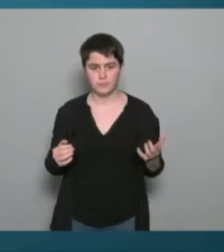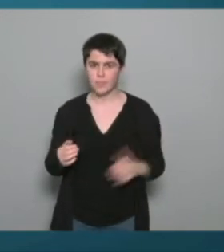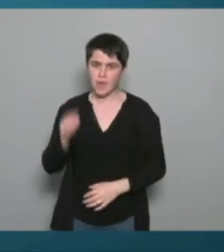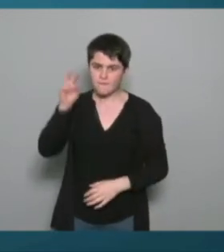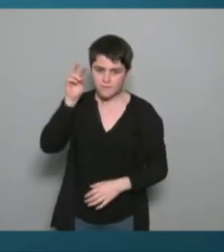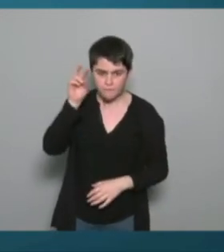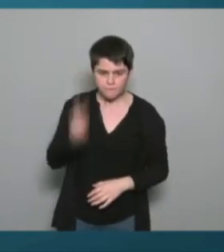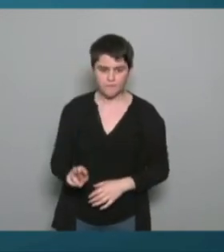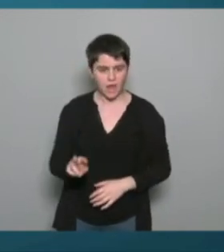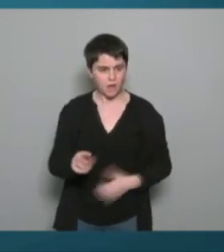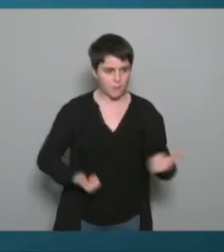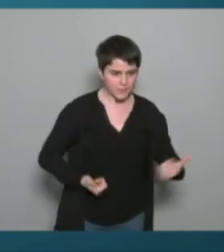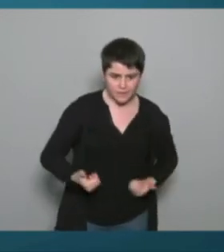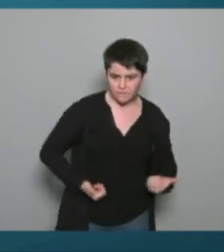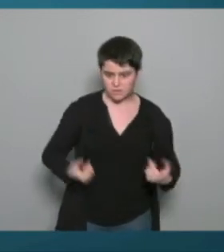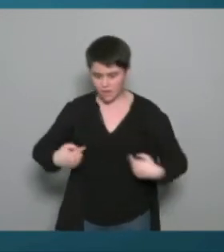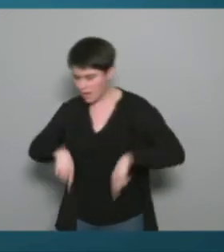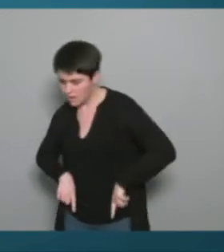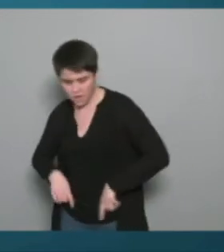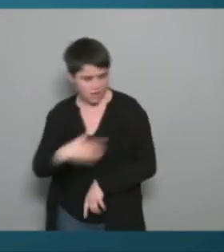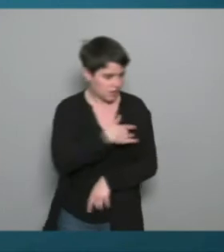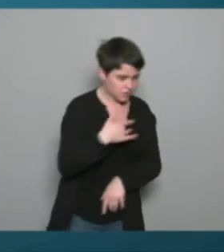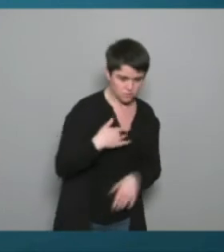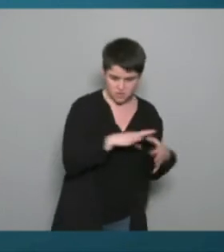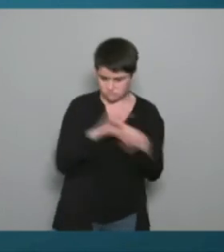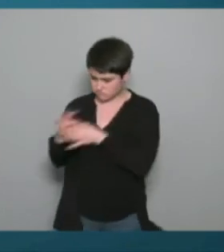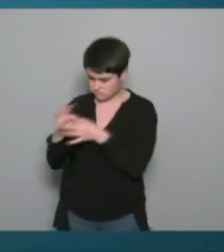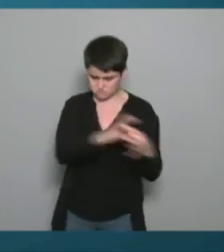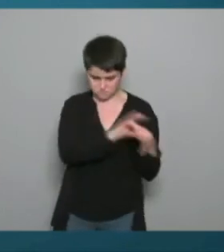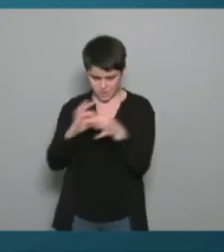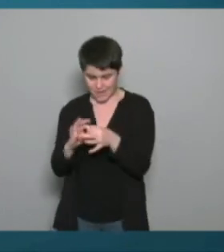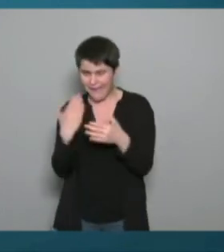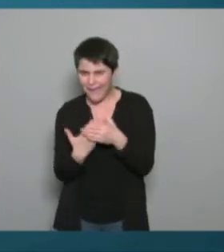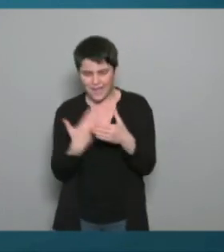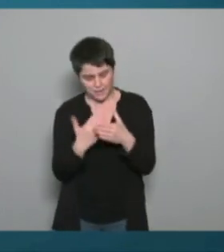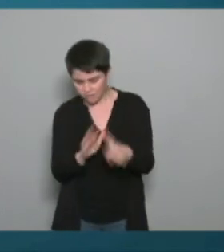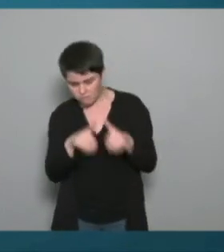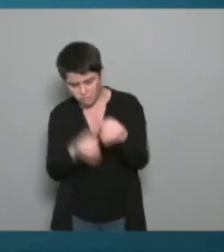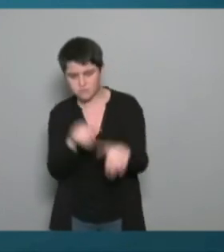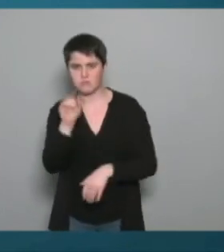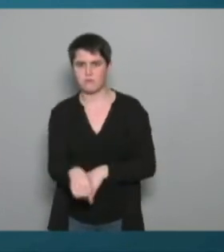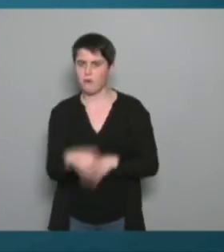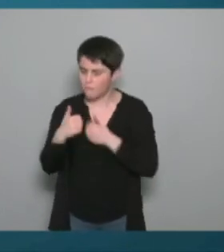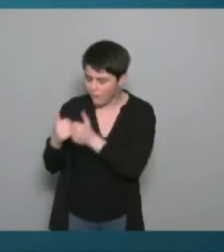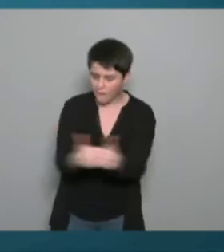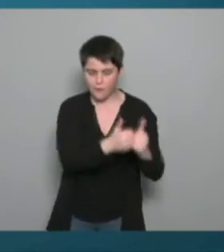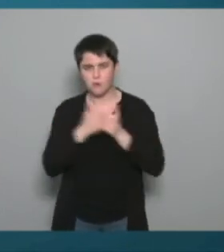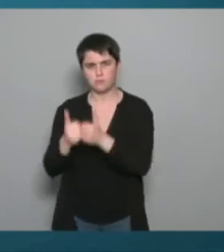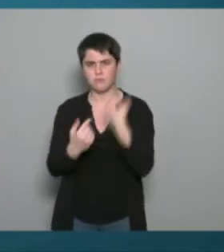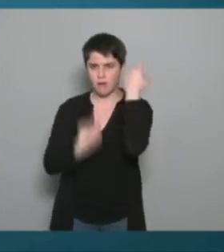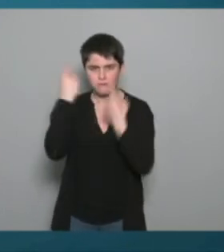politiques de l'état de la santé etc et je pense qu'il faut vraiment travailler dans ce sens là et travailler ensemble autour de cette problématique je